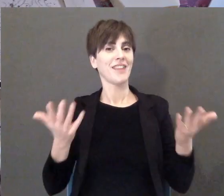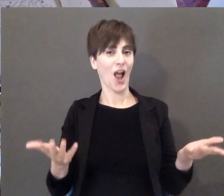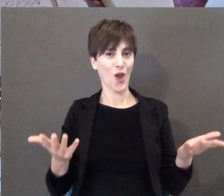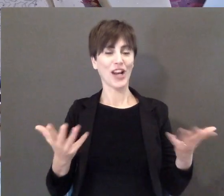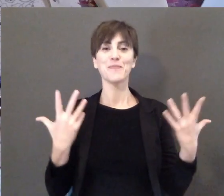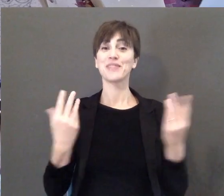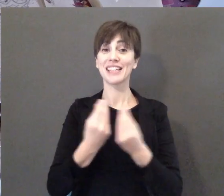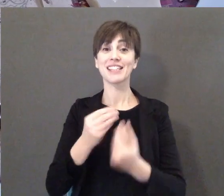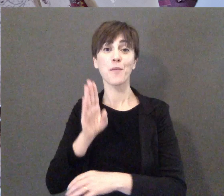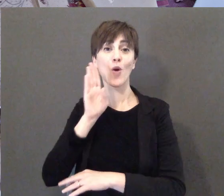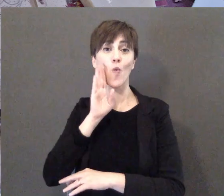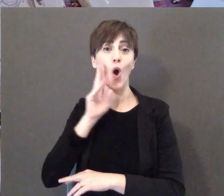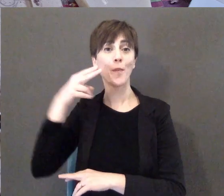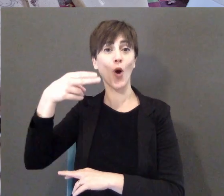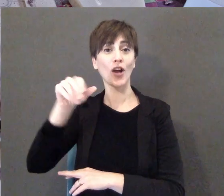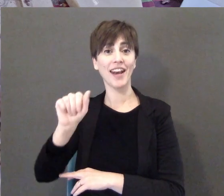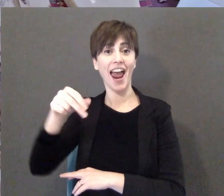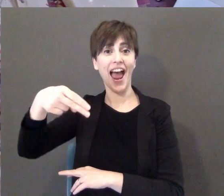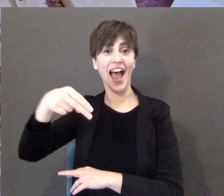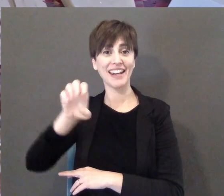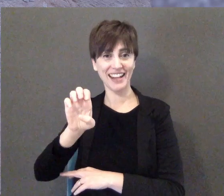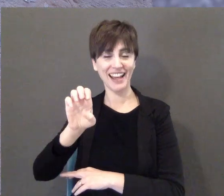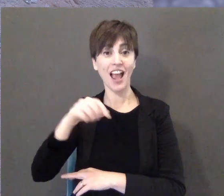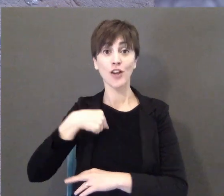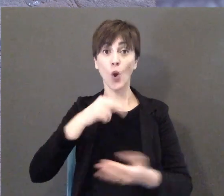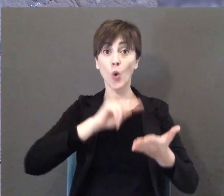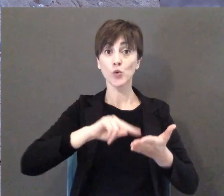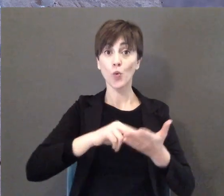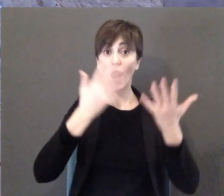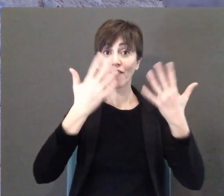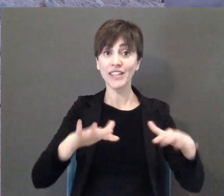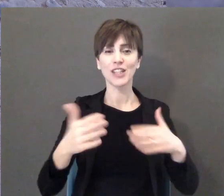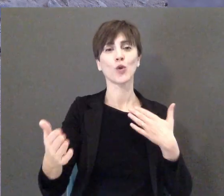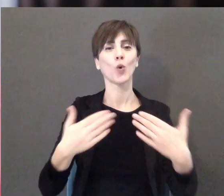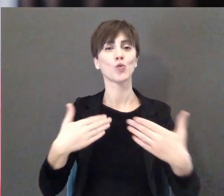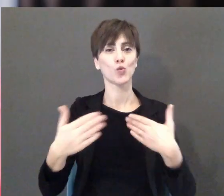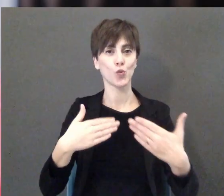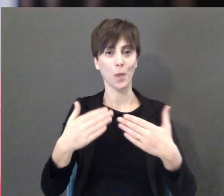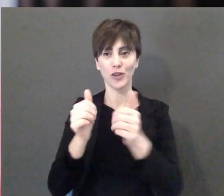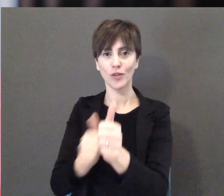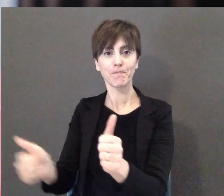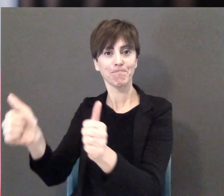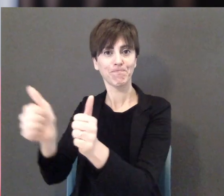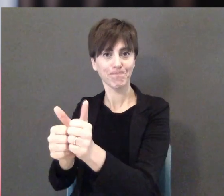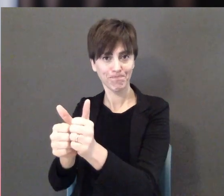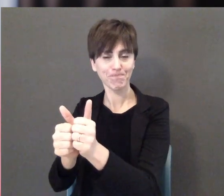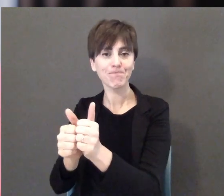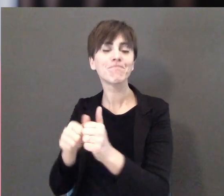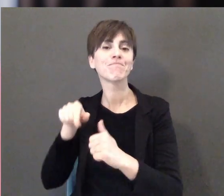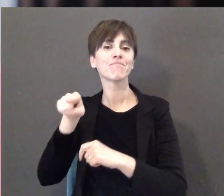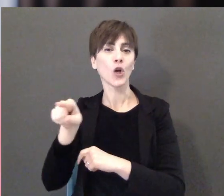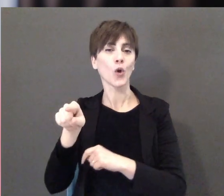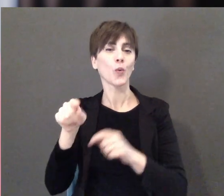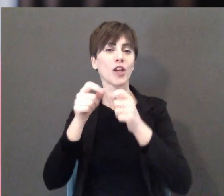Ecco allora con Nane io avevo anche subito finito la scuola sono stato anche un periodo con lui che lui insegnava dopo